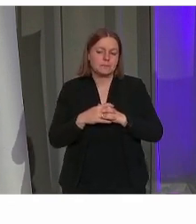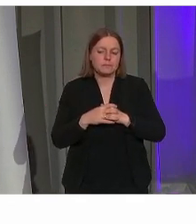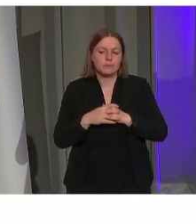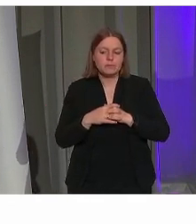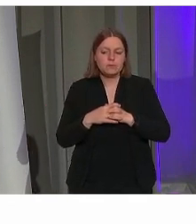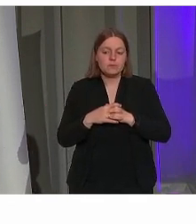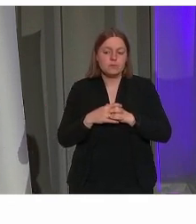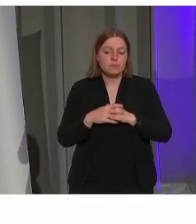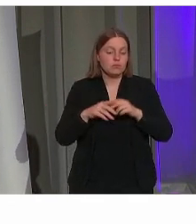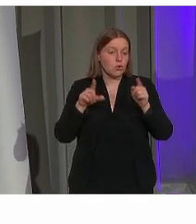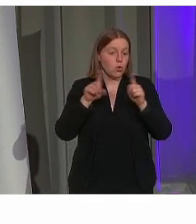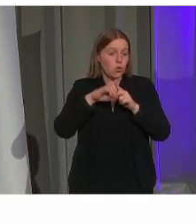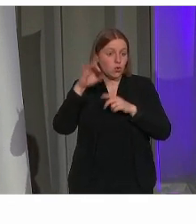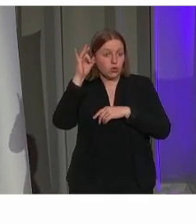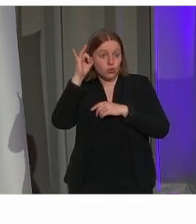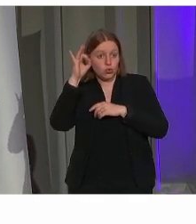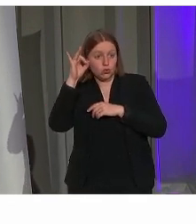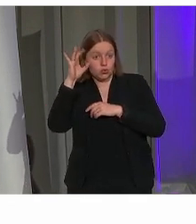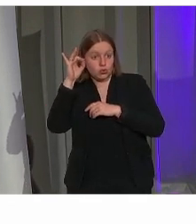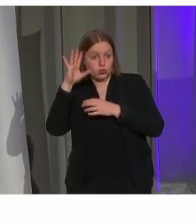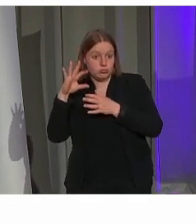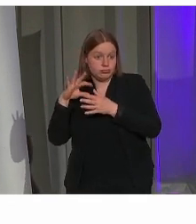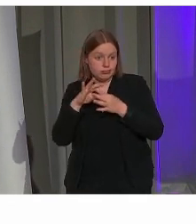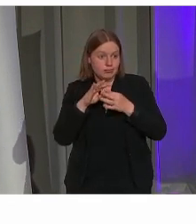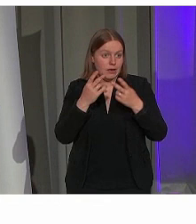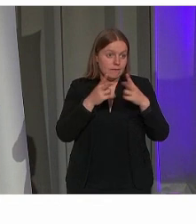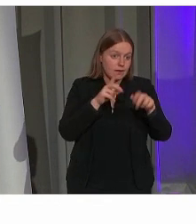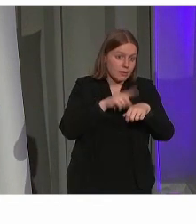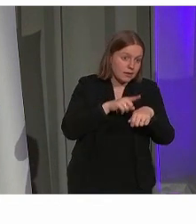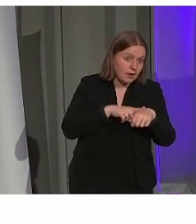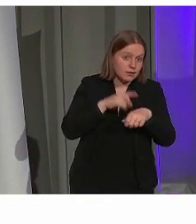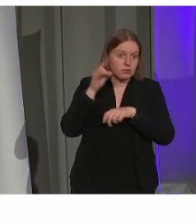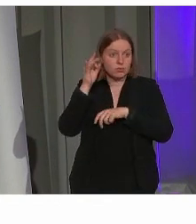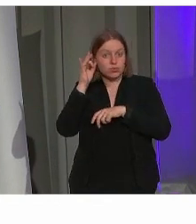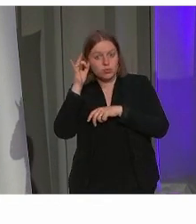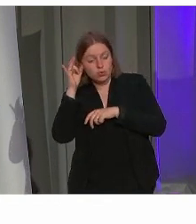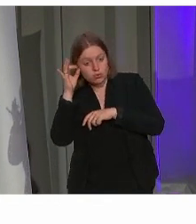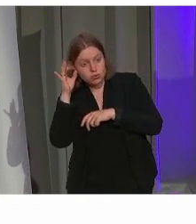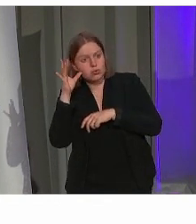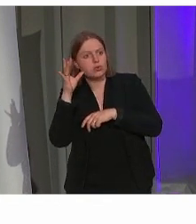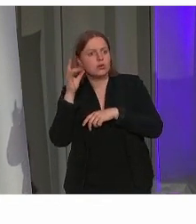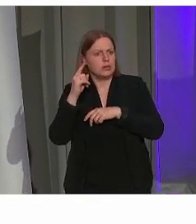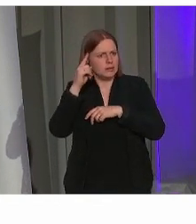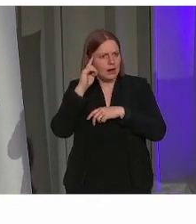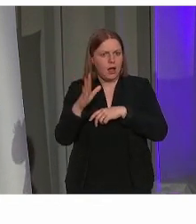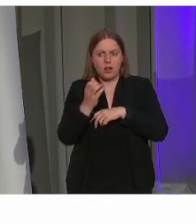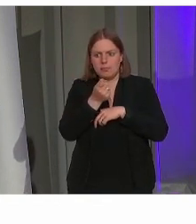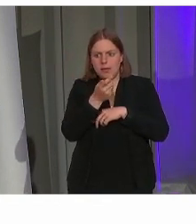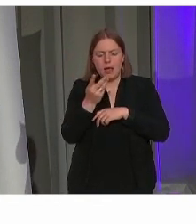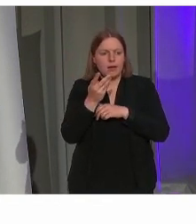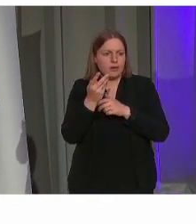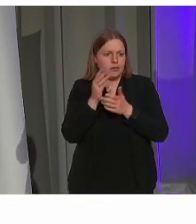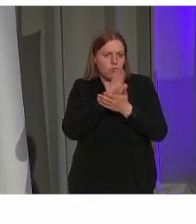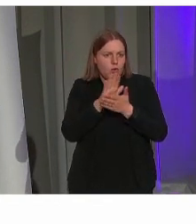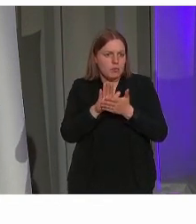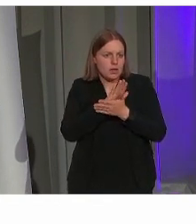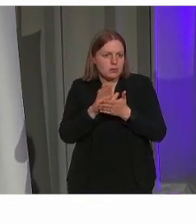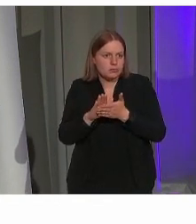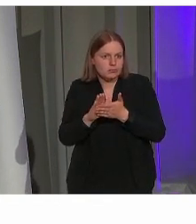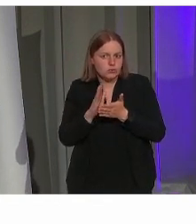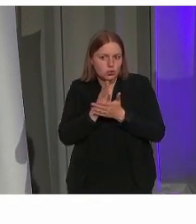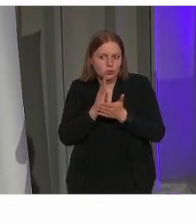Ook cultuur zit hieronder. Vrije tijd, cultuurbeleving. Ik denk dat hier al een aantal voorbeelden gegeven zijn.